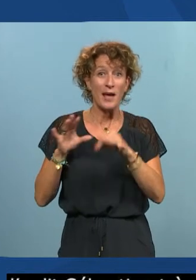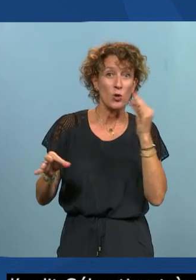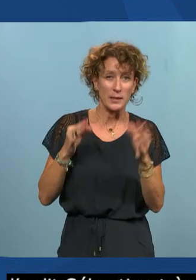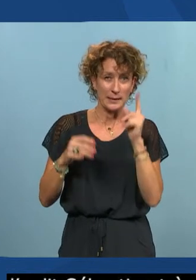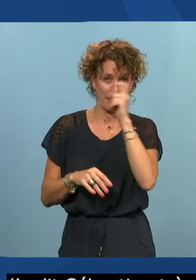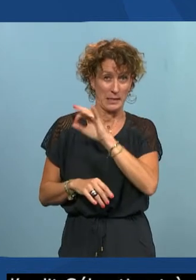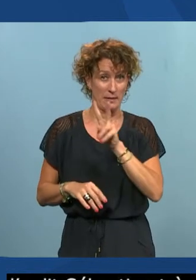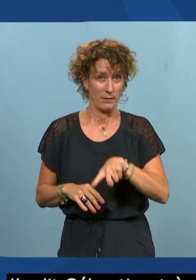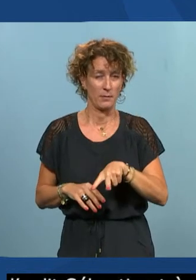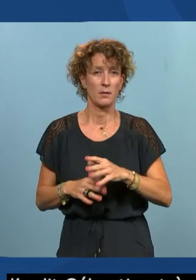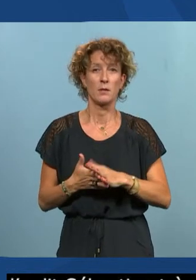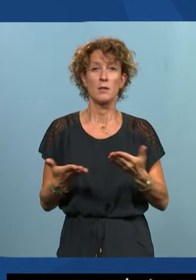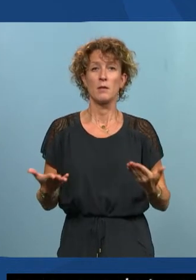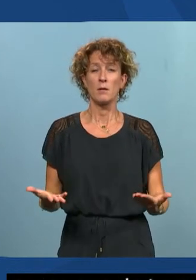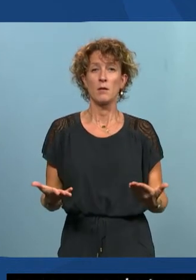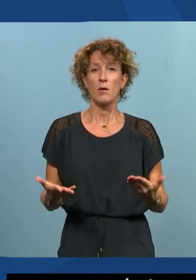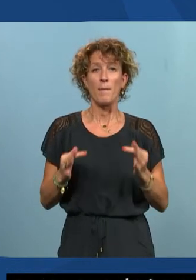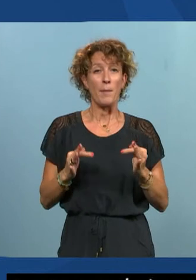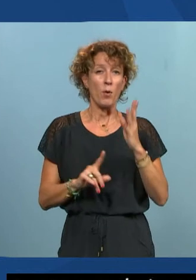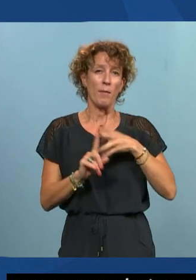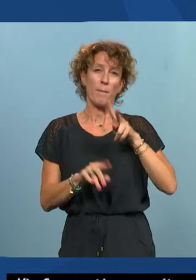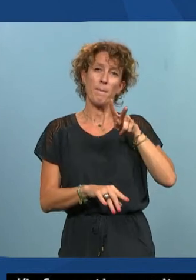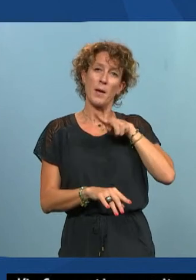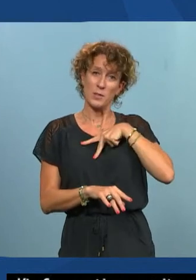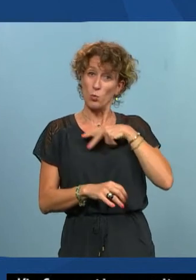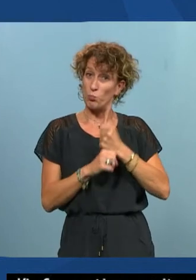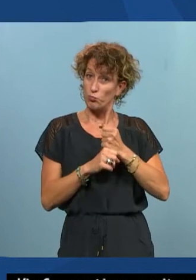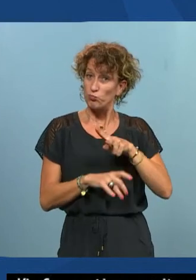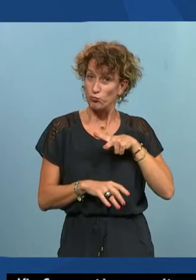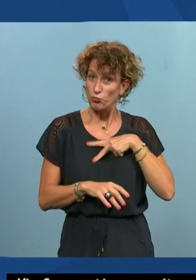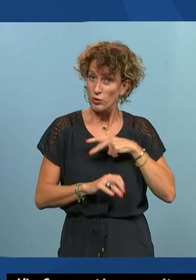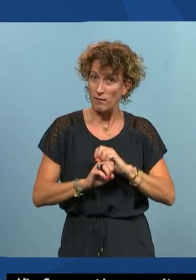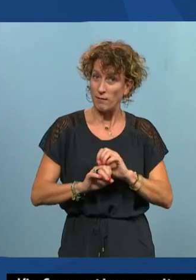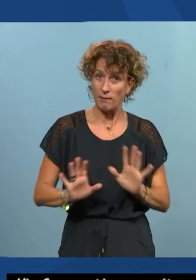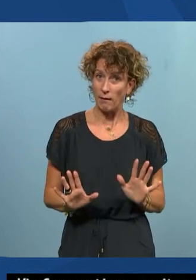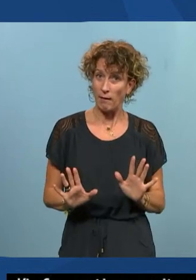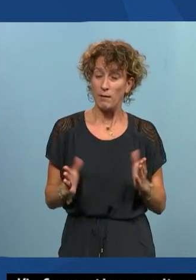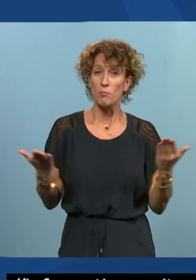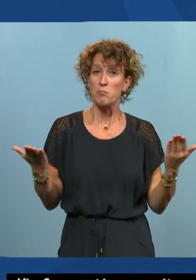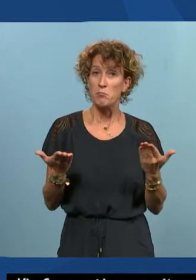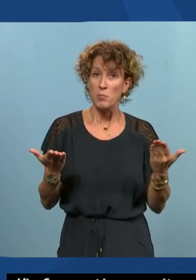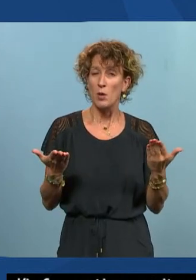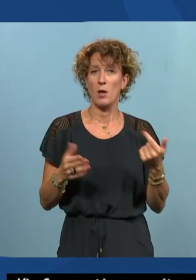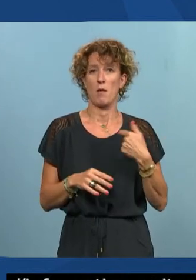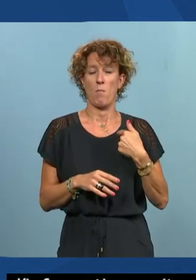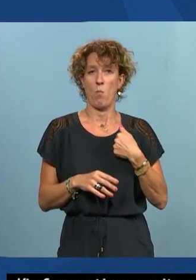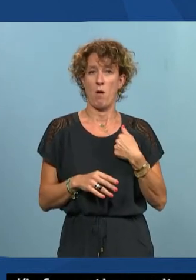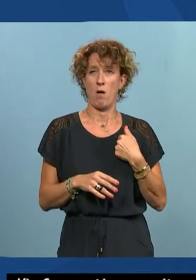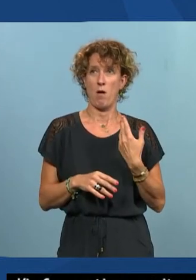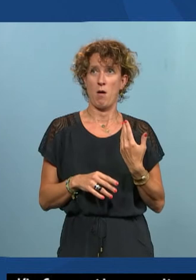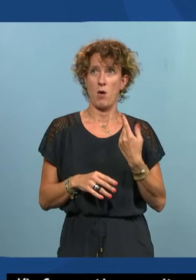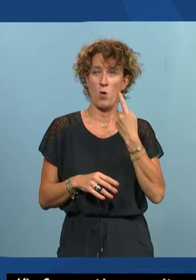qu'aujourd'hui dans le cadre de ma mission donc de mon travail soyons clairs je suis confronté à une